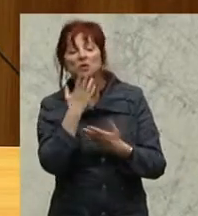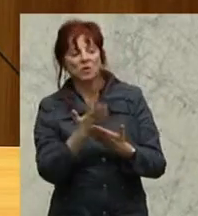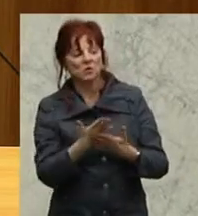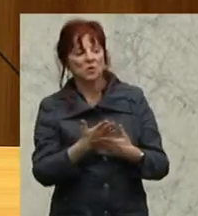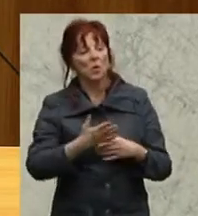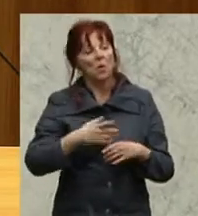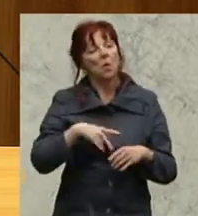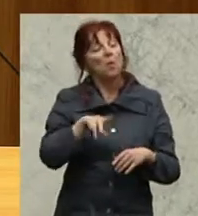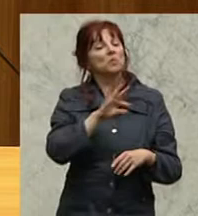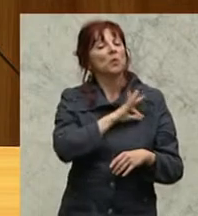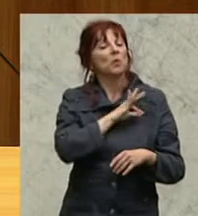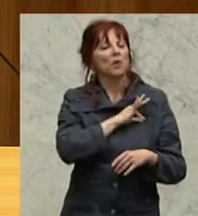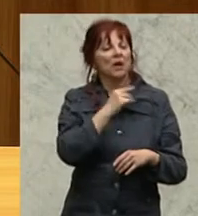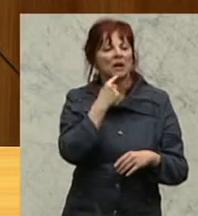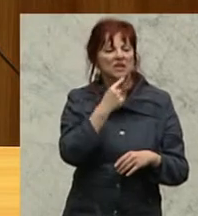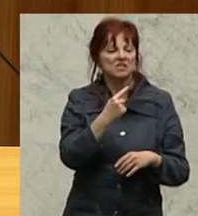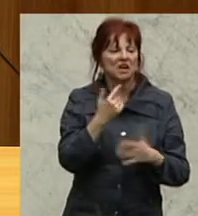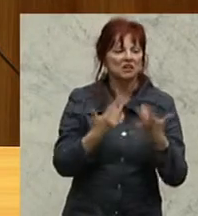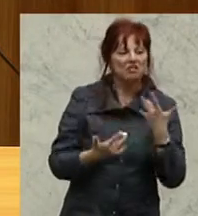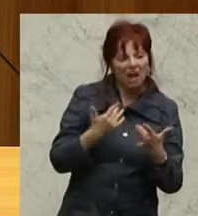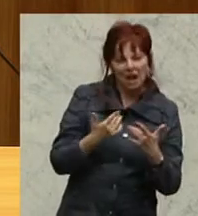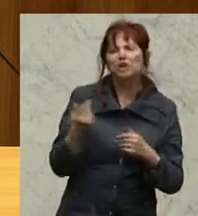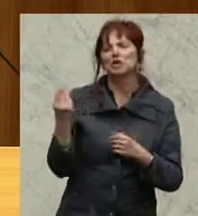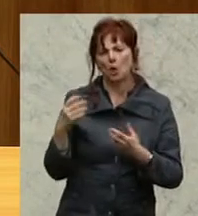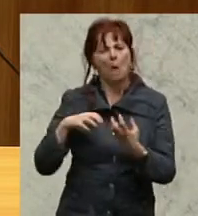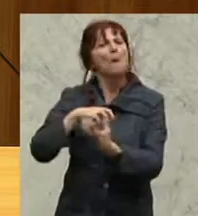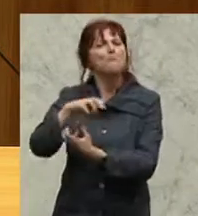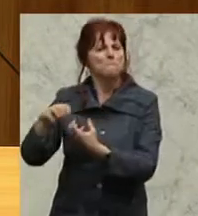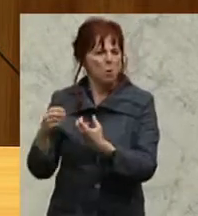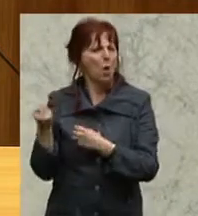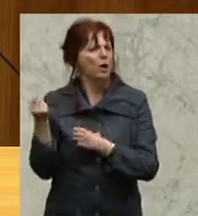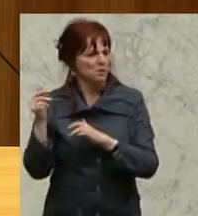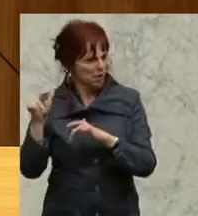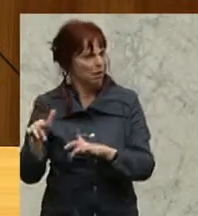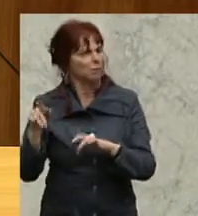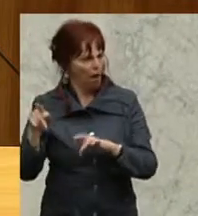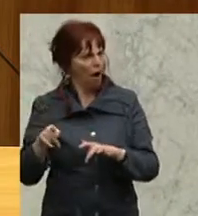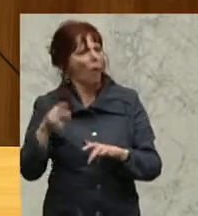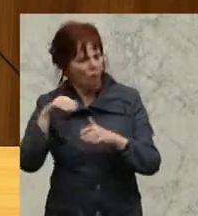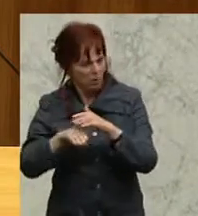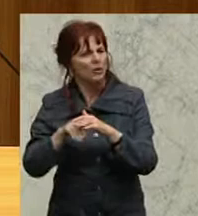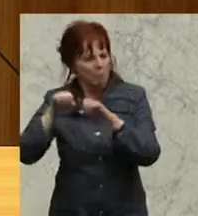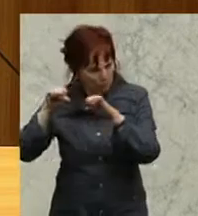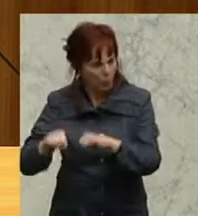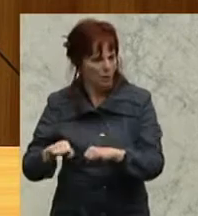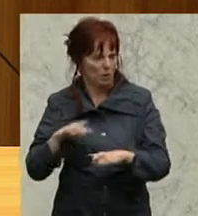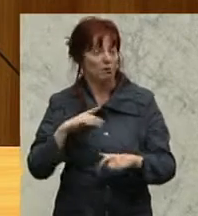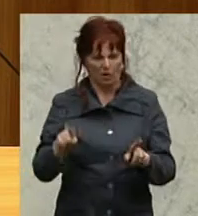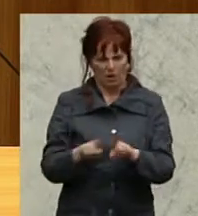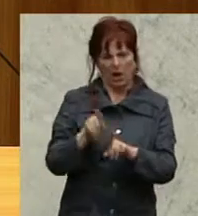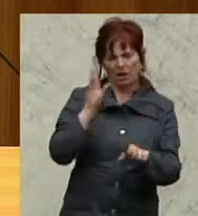bei börsennotierten Unternehmen und überall woanders nicht. Und dieselbe Erfahrung habe ich auch gemacht. Wir haben auch gehabt, verschiedene